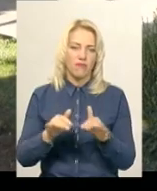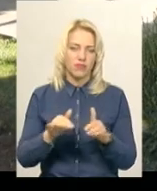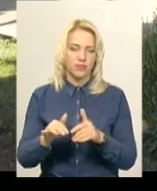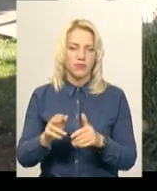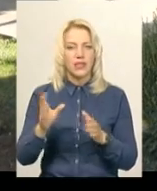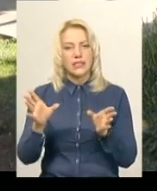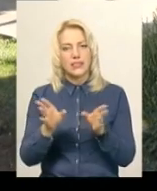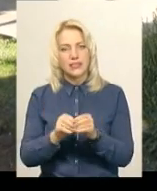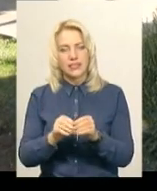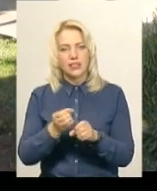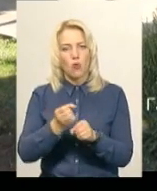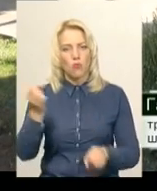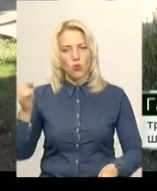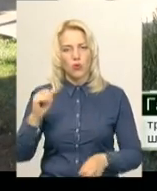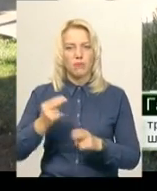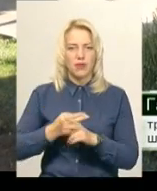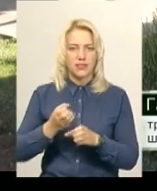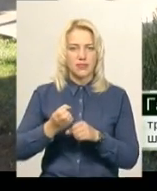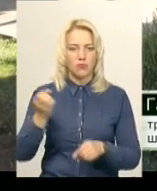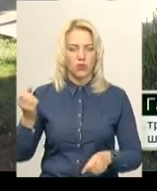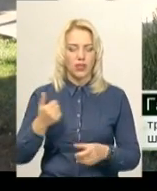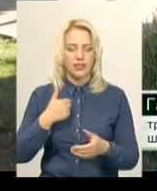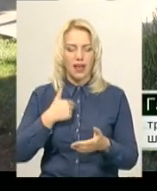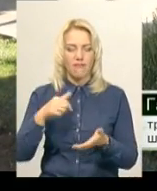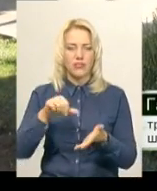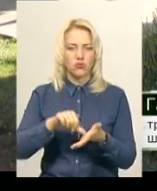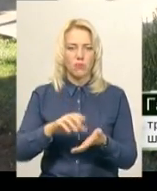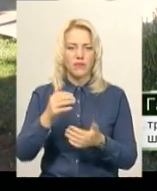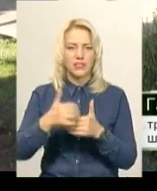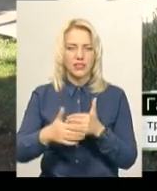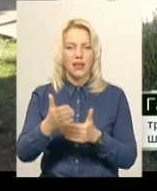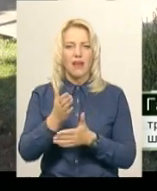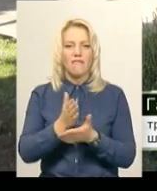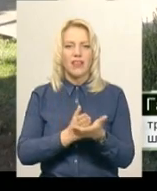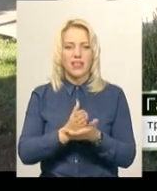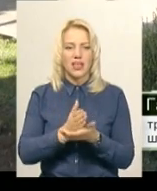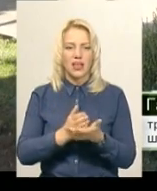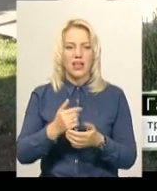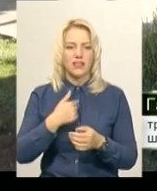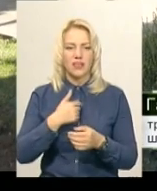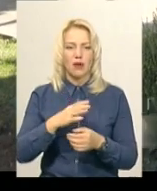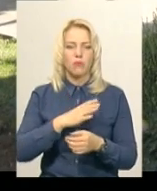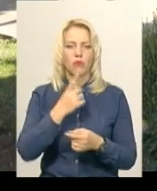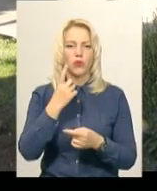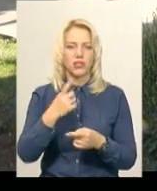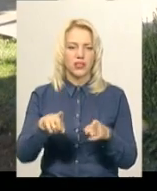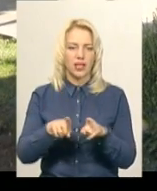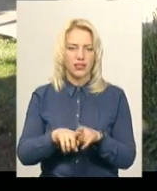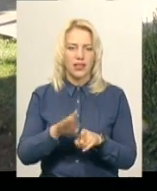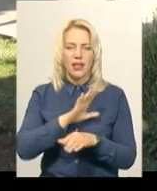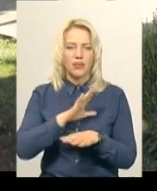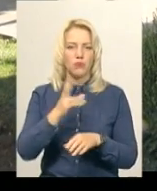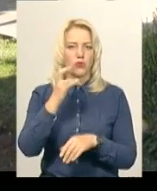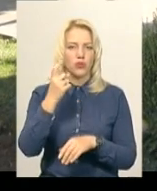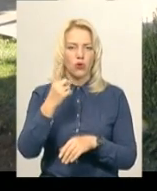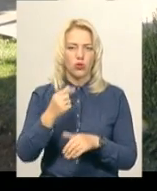Я виступав серед ветеранів спорту, майстрів. І, на превеликий жаль, я був такий один в Україні. Не було жодного суперника.